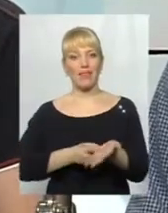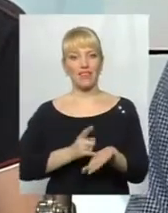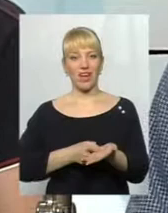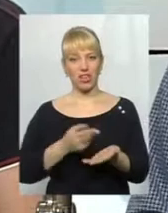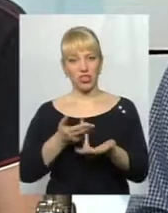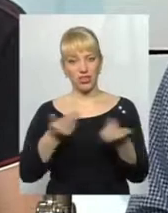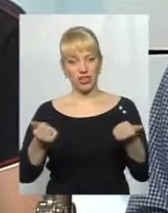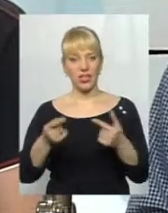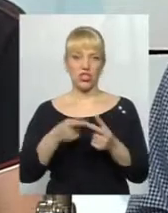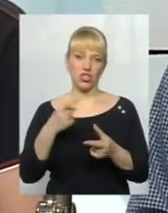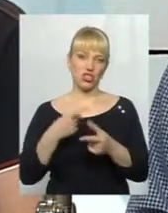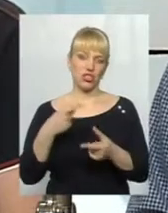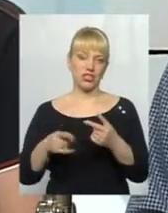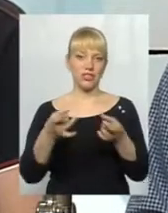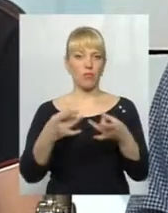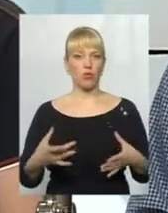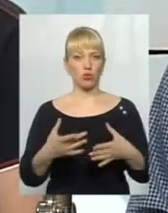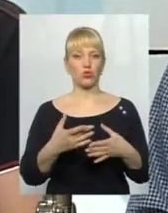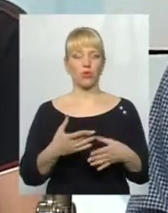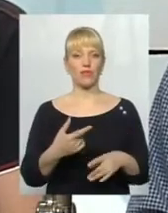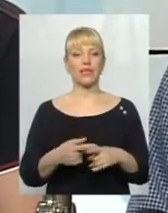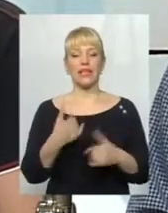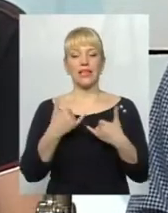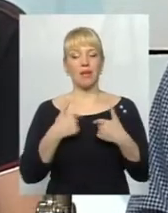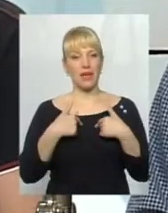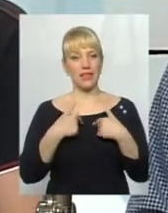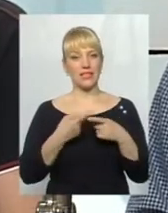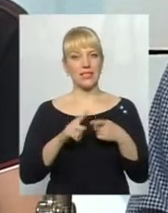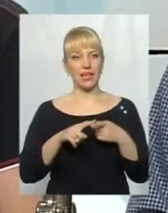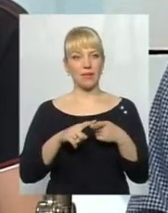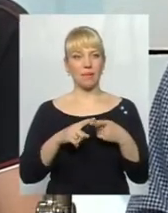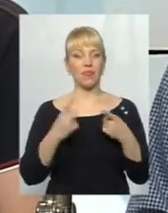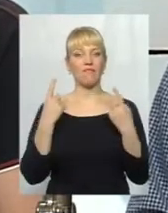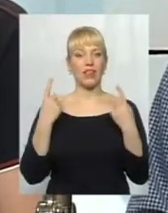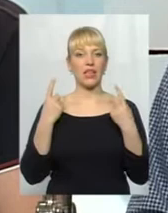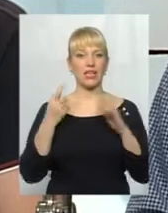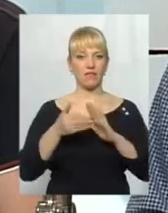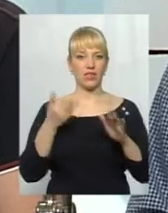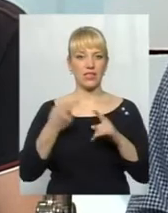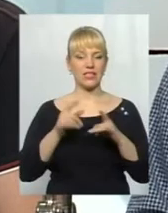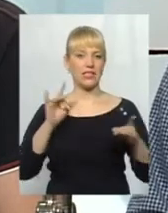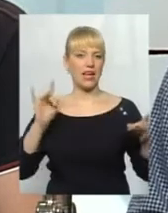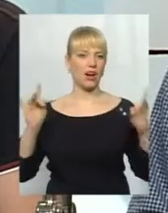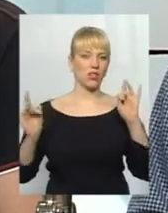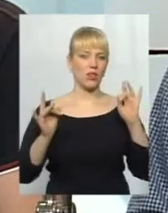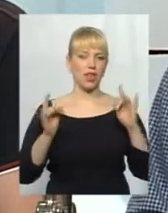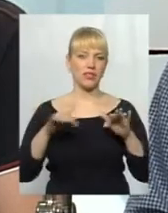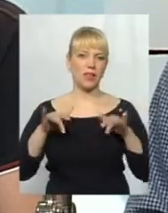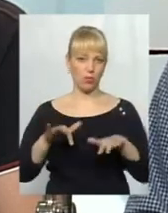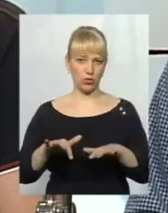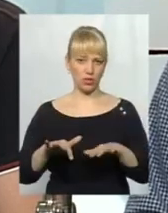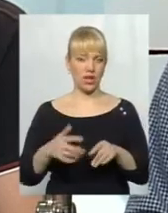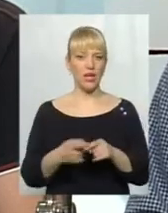спростований. Для мене це сьогодні дуже великий такий виклик, і це дуже резонансна подія. Вона, напевно,